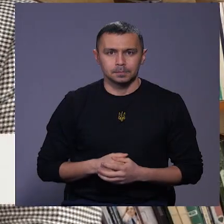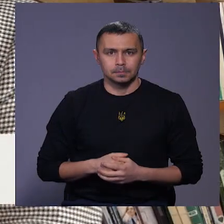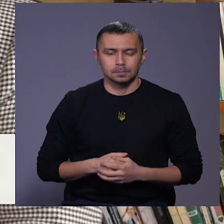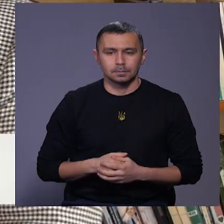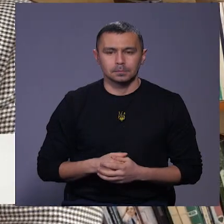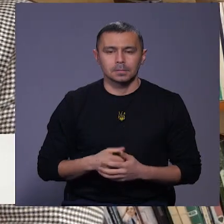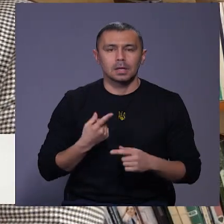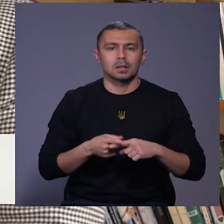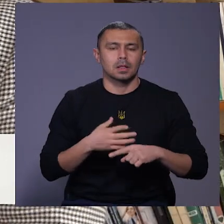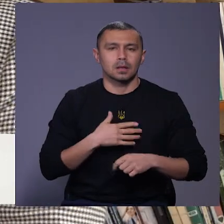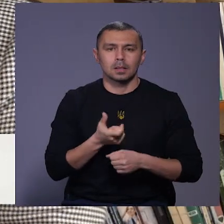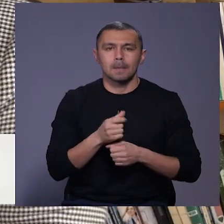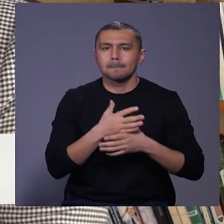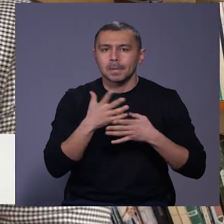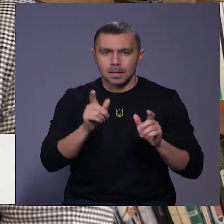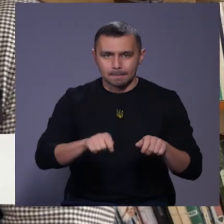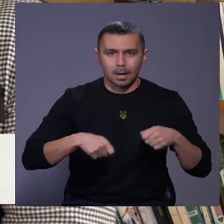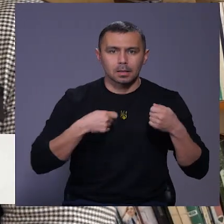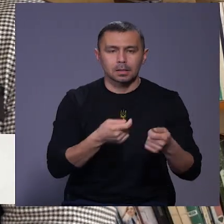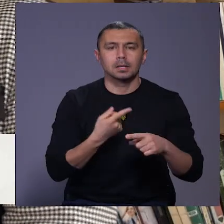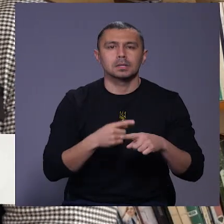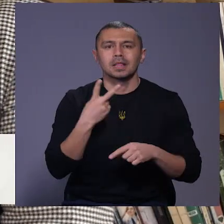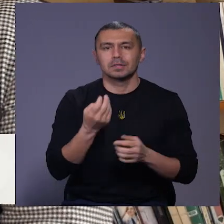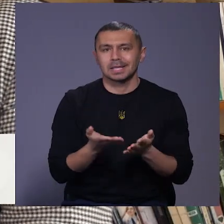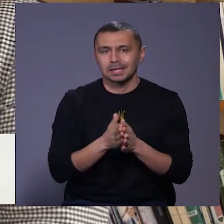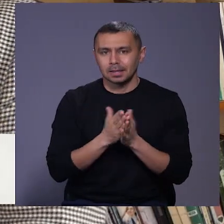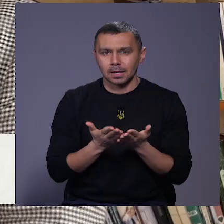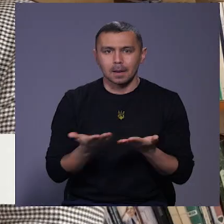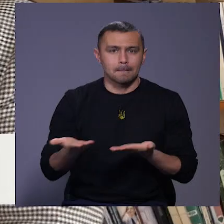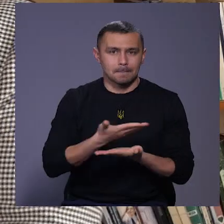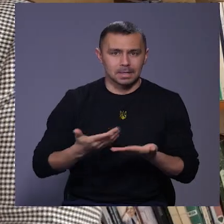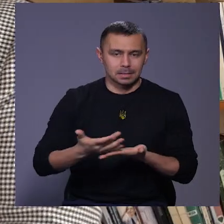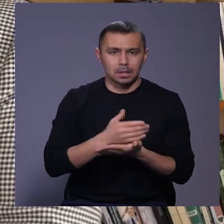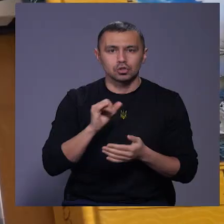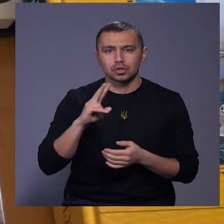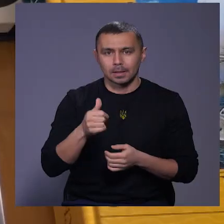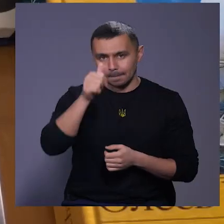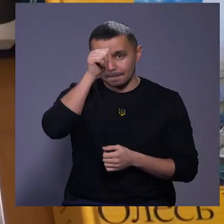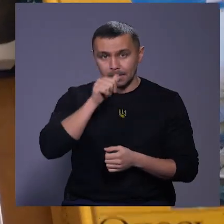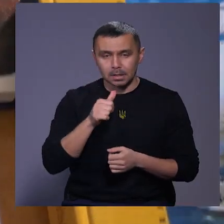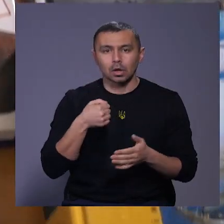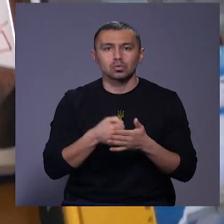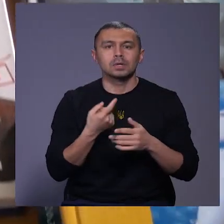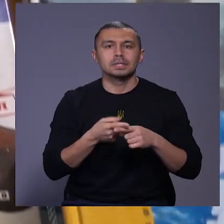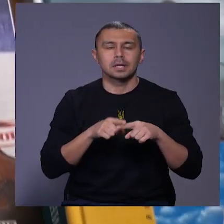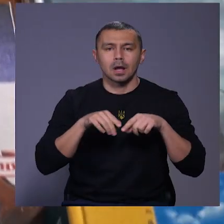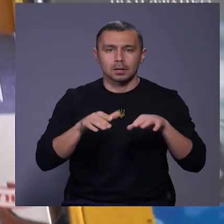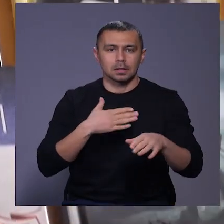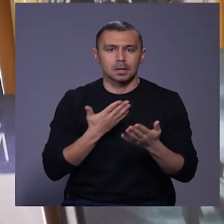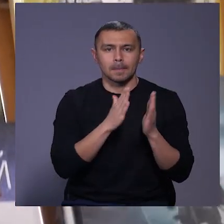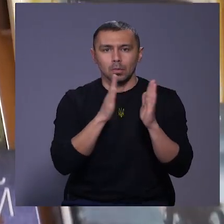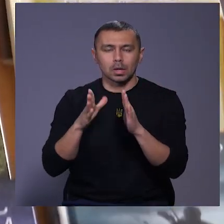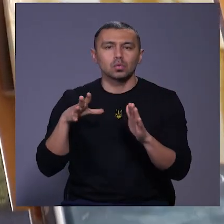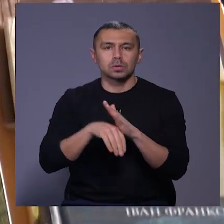Це наша найбільша така передача, це 200 книг, які ми зібрали лише за січень місяць. До цієї акції наша бібліотека